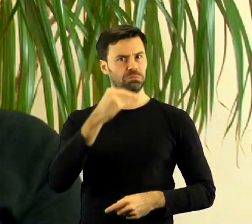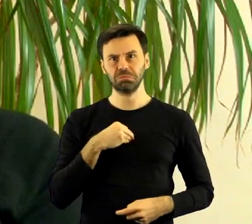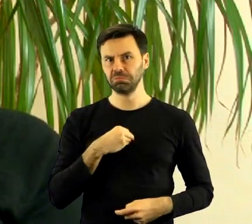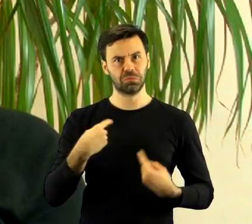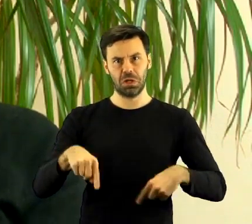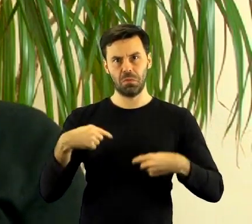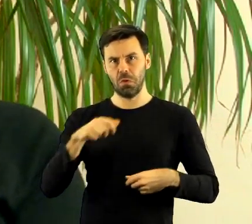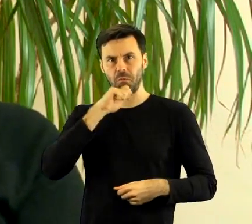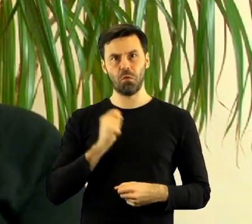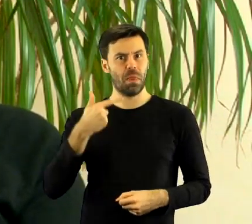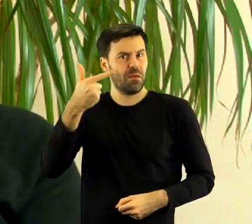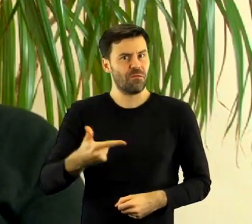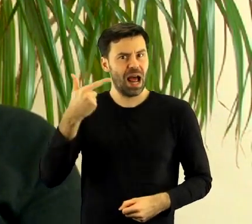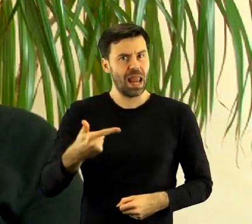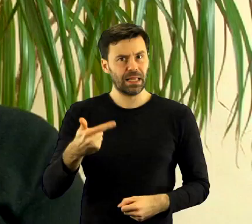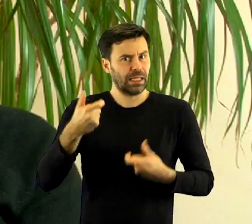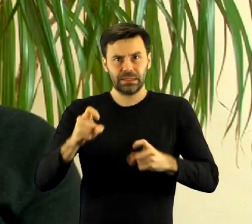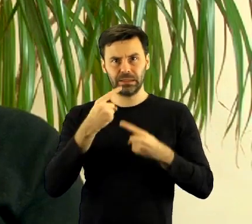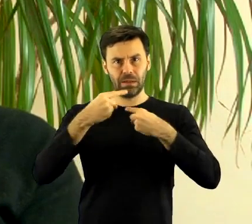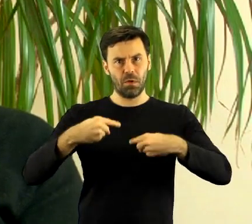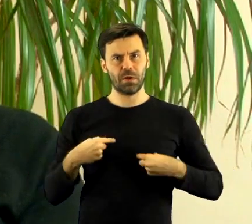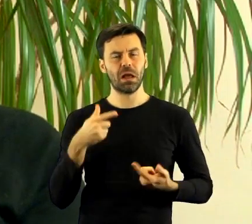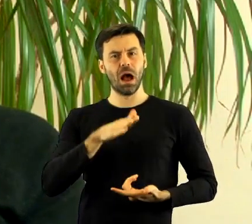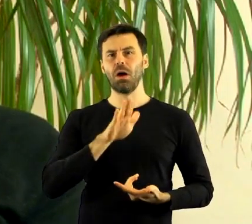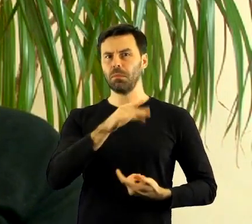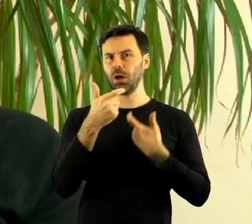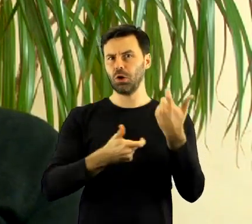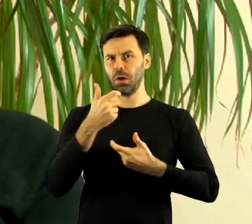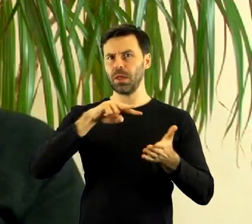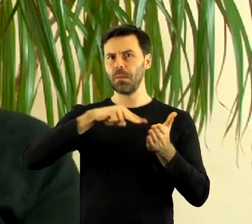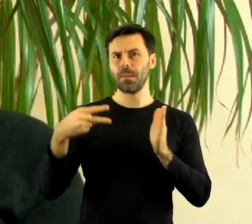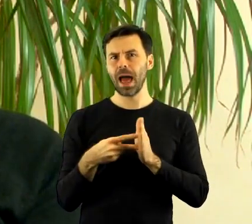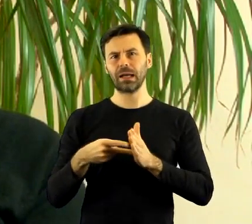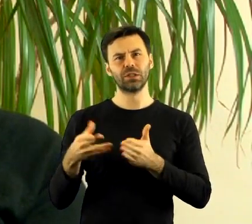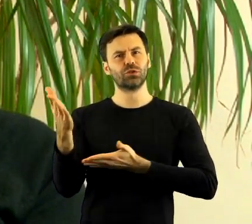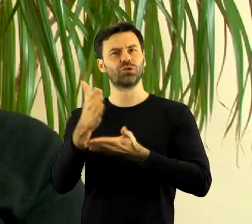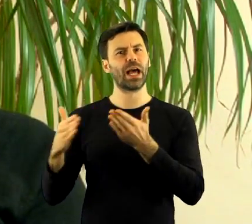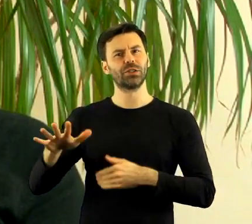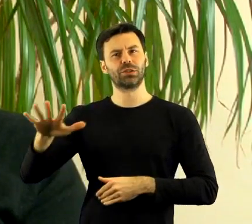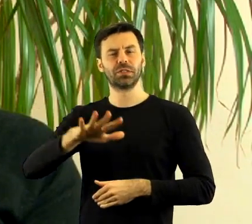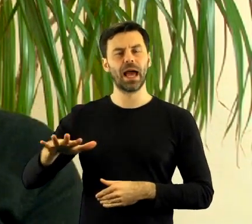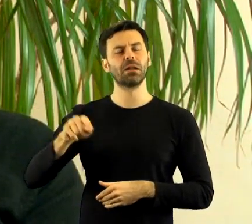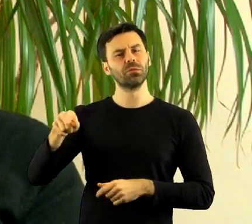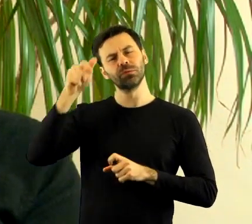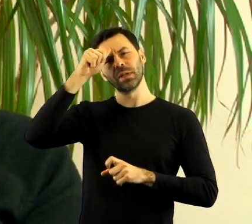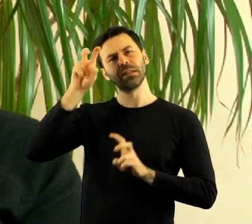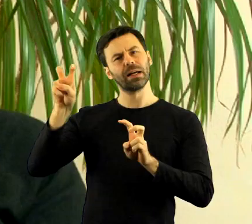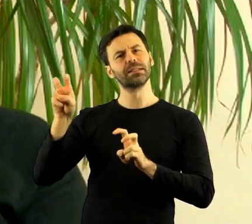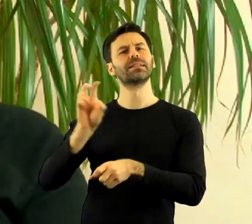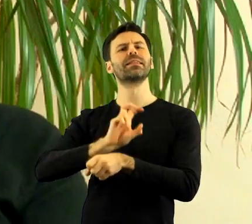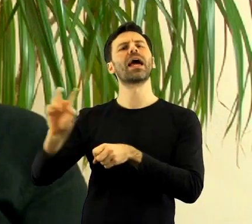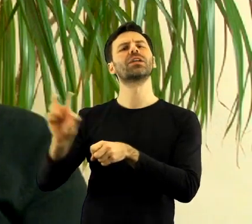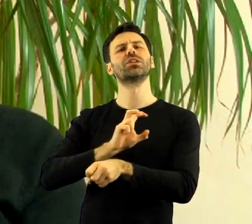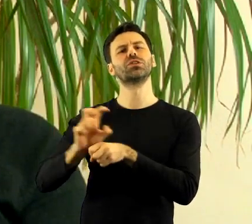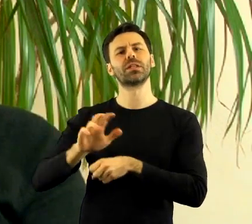poinformował, że opracowywany był plan zagospodarowania dla części terenu. To jest teren tak zwany techniczny miasta.